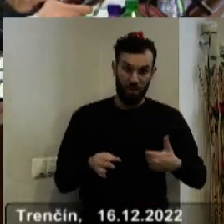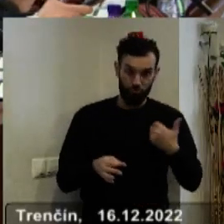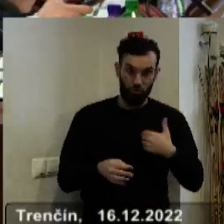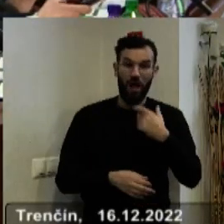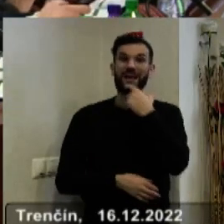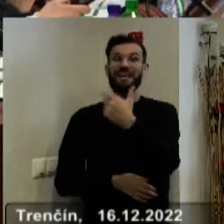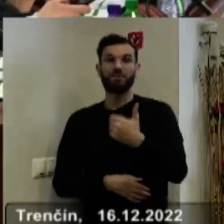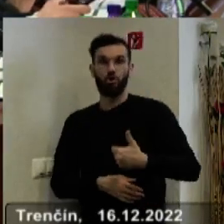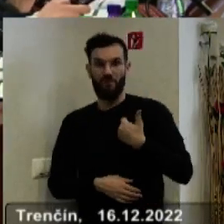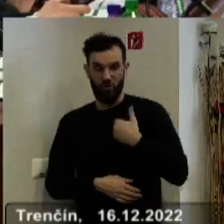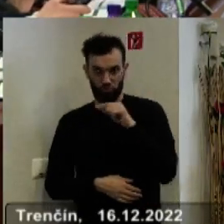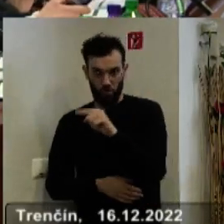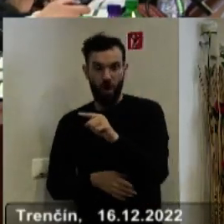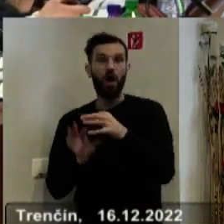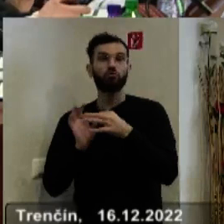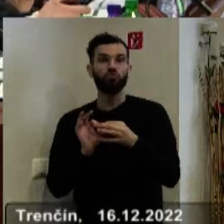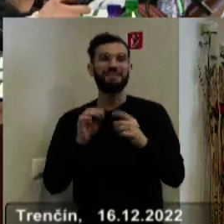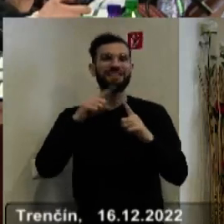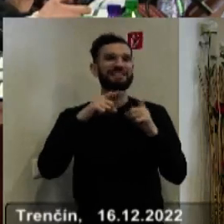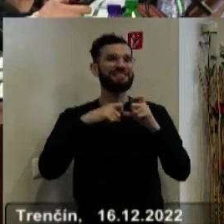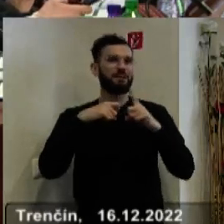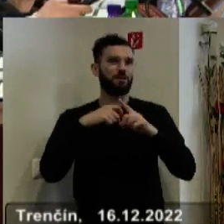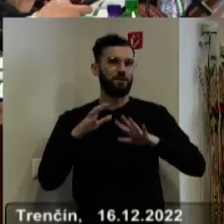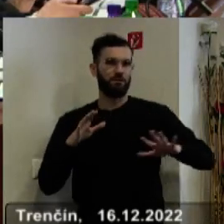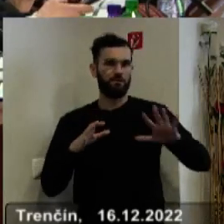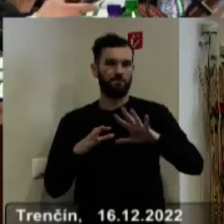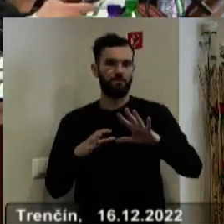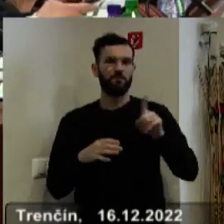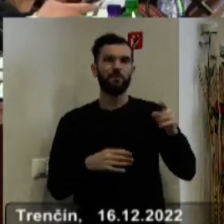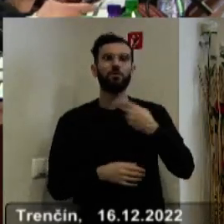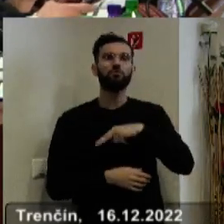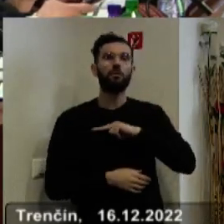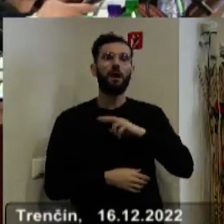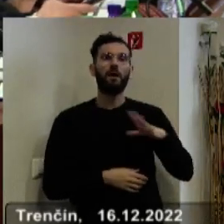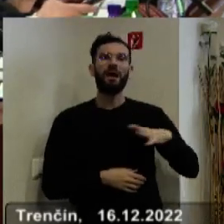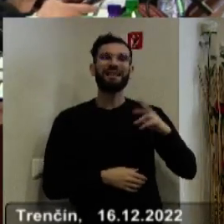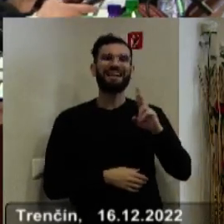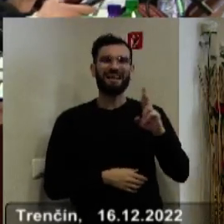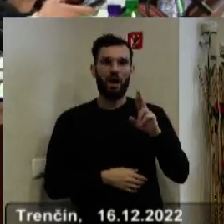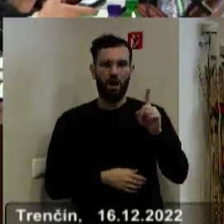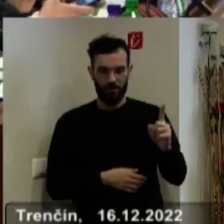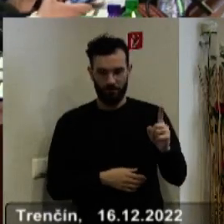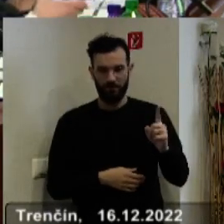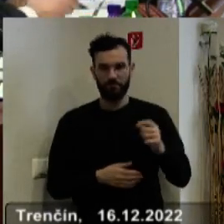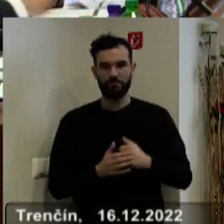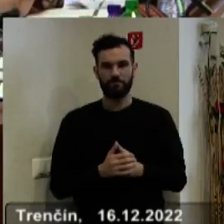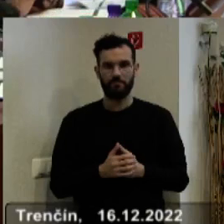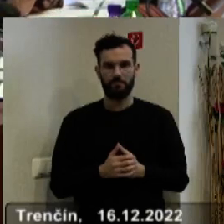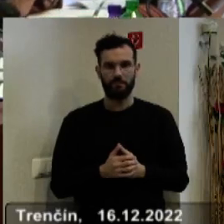zariadení z radioteľskej posobnosti TSK, predklada vedúci odboru škôlstva Richard Hančín. Nech sa páči, máte slovo.